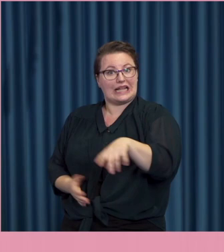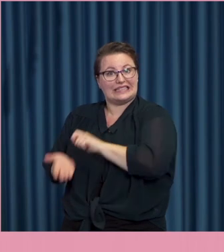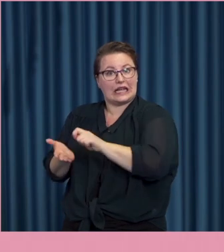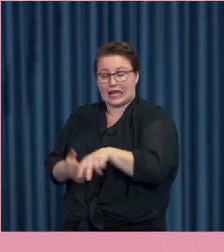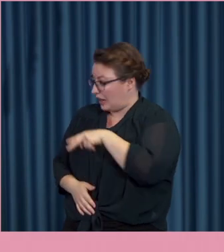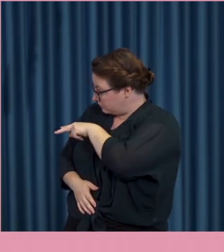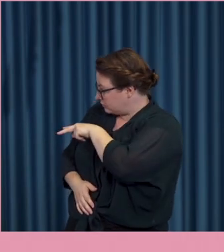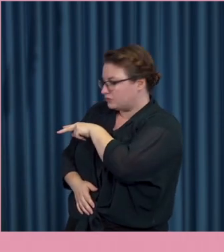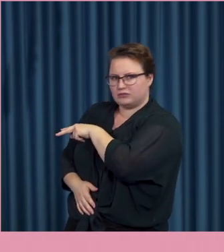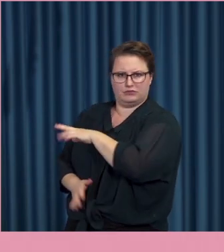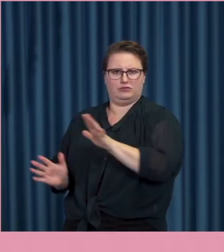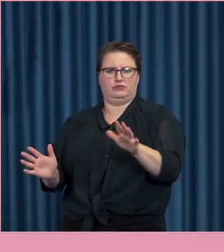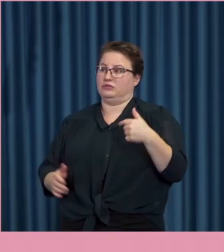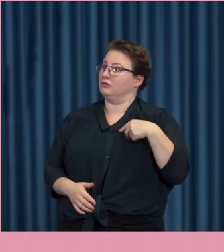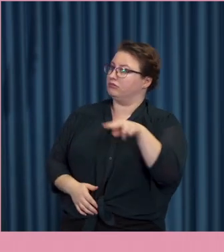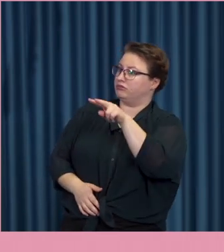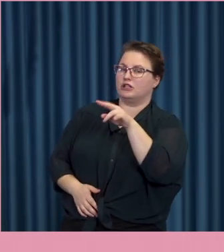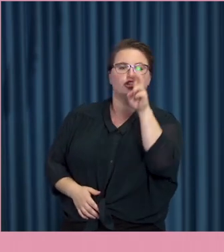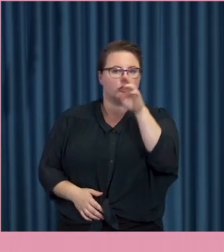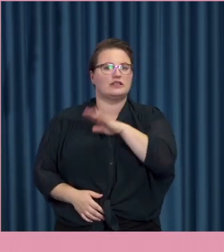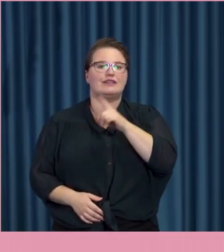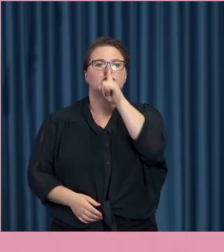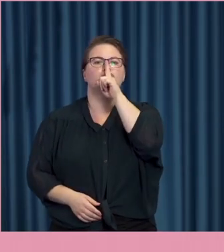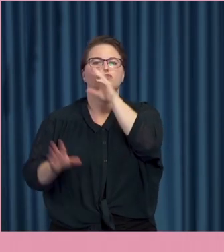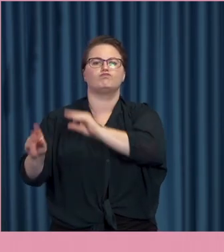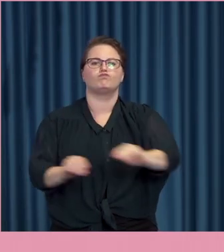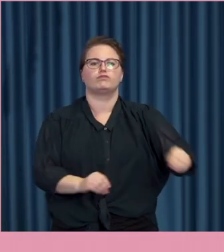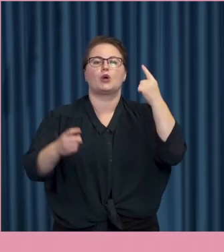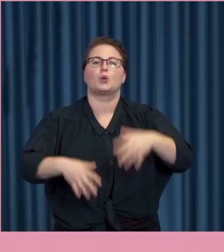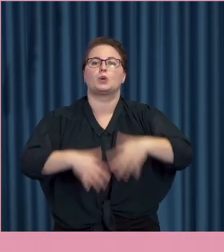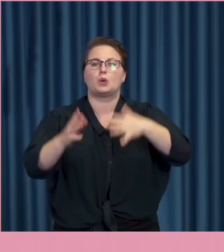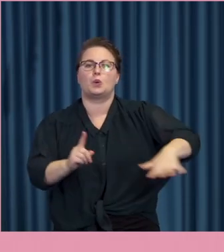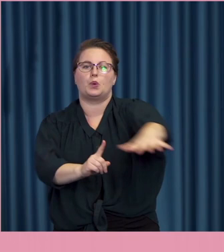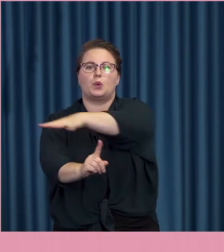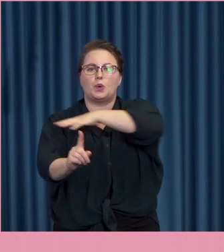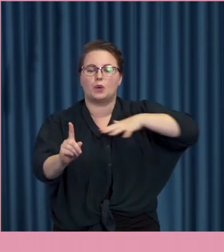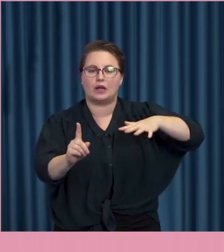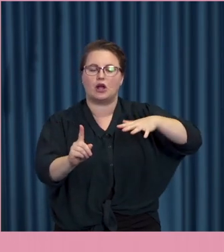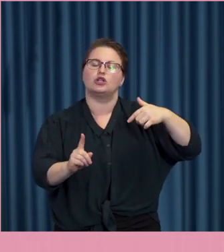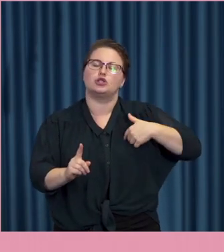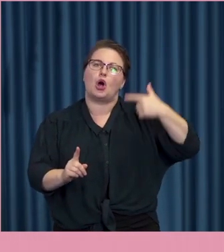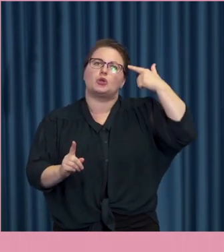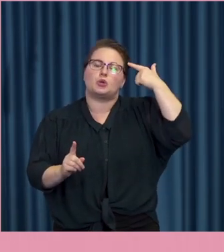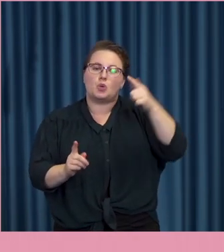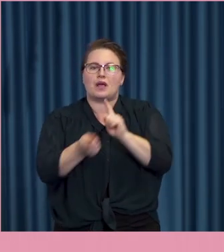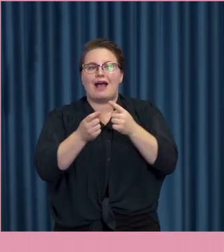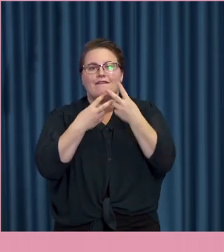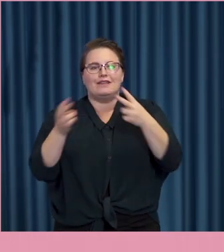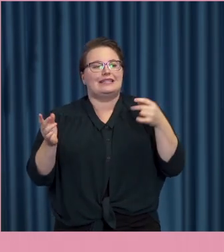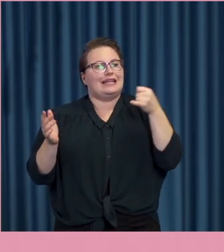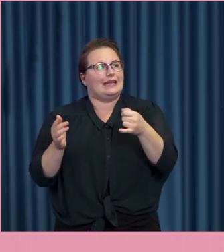Det finns en tystnadskultur kring det här som på något vis tror jag delvis kanske återspeglar att